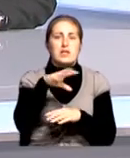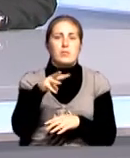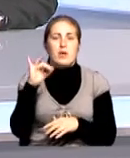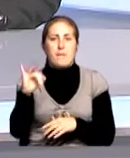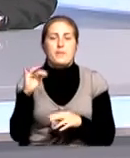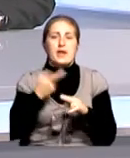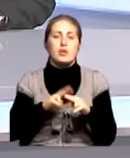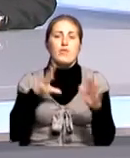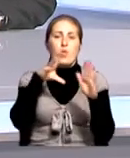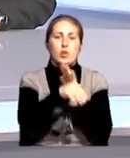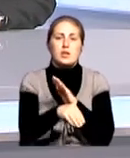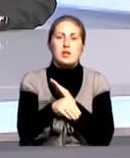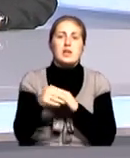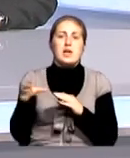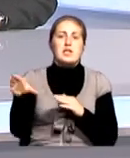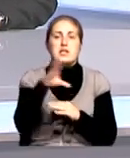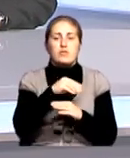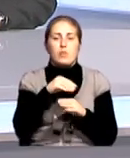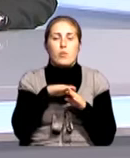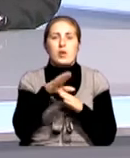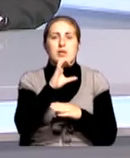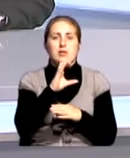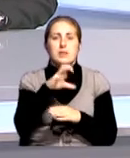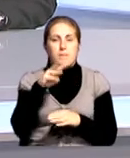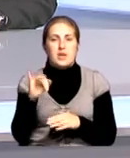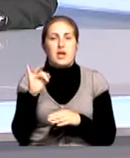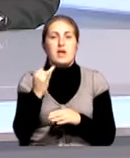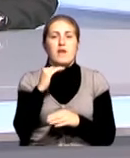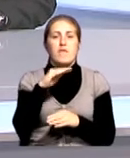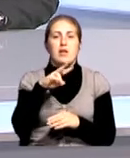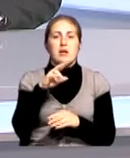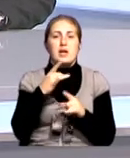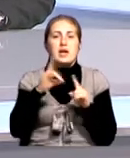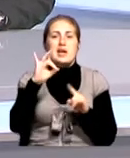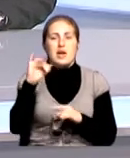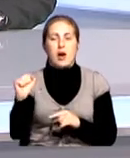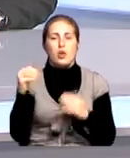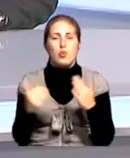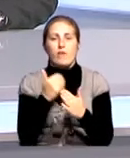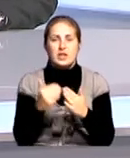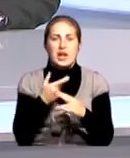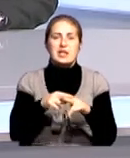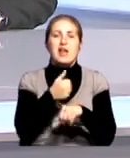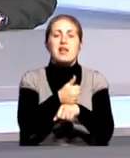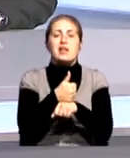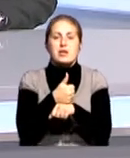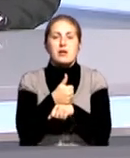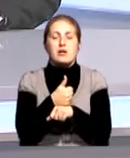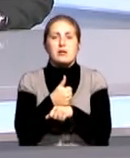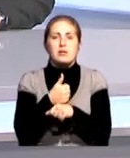холдинг, в который входит целая линейка СМИ. Флагманский ресурс — это «Ария новости». Это лидер в интернете